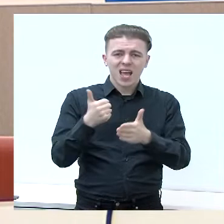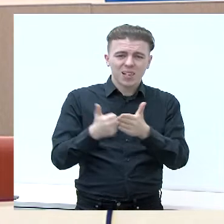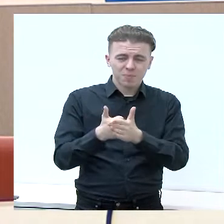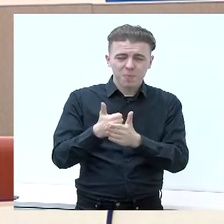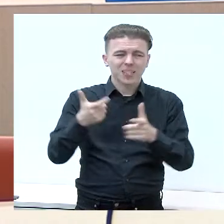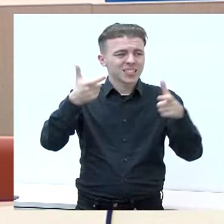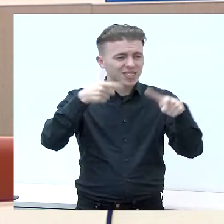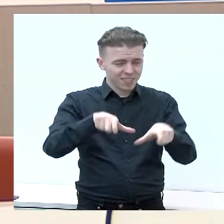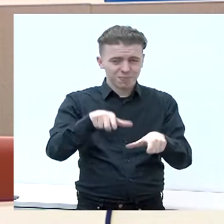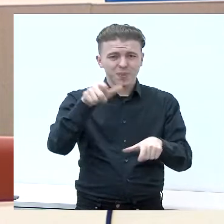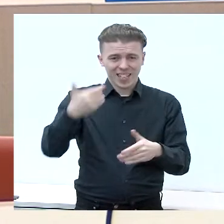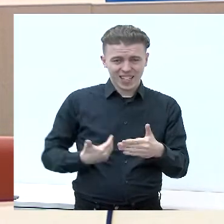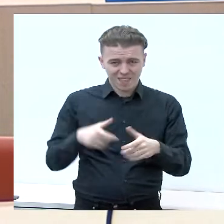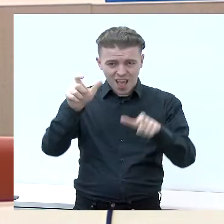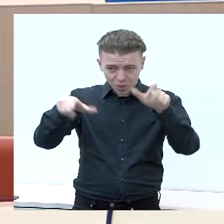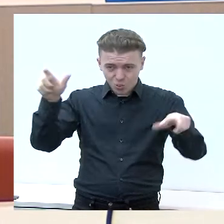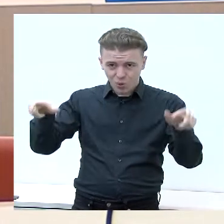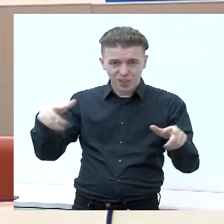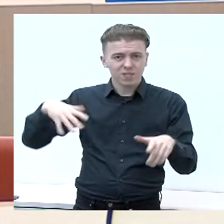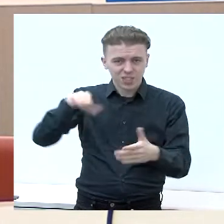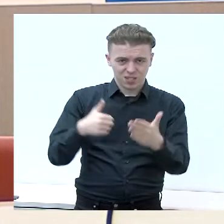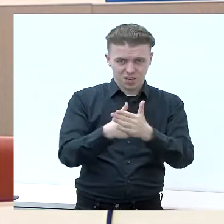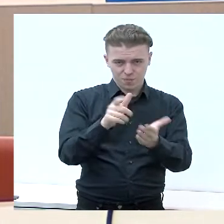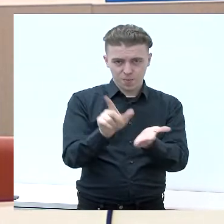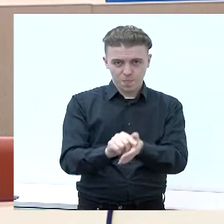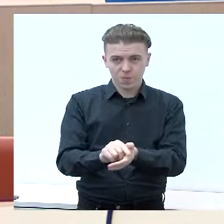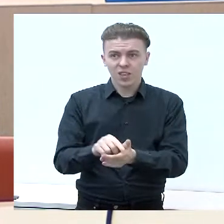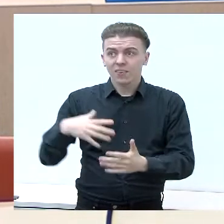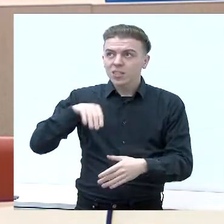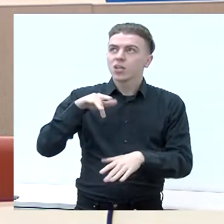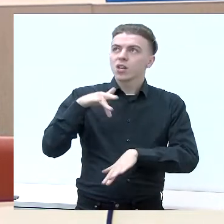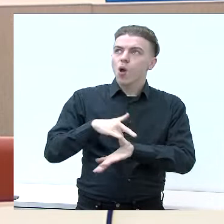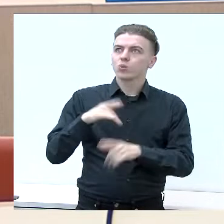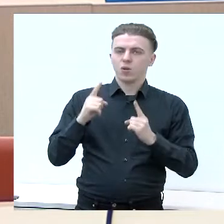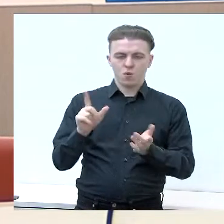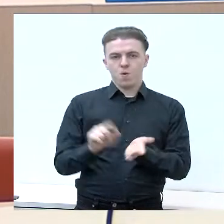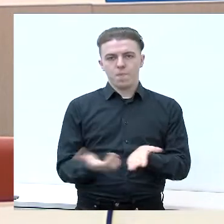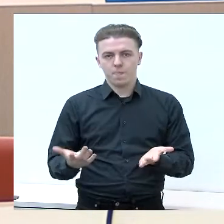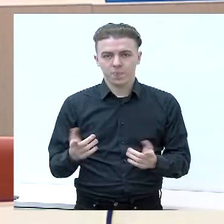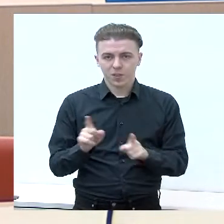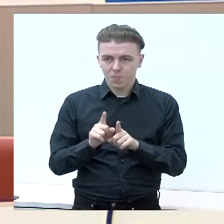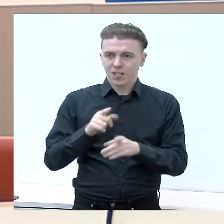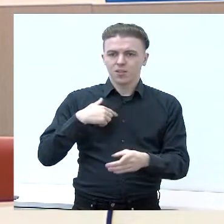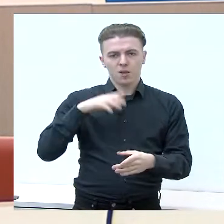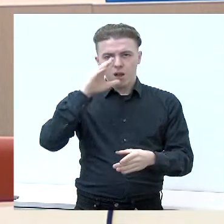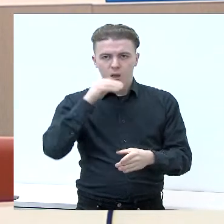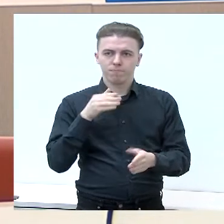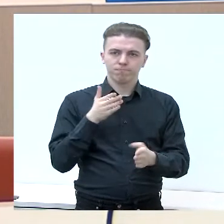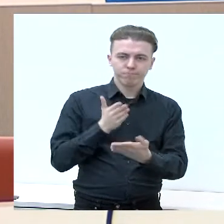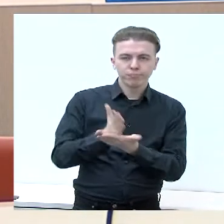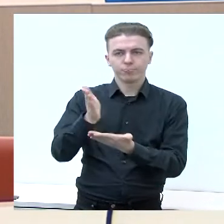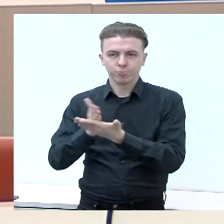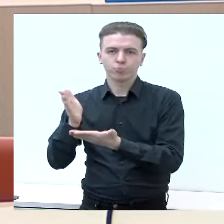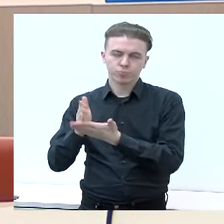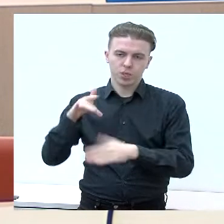gyventojais, be jokių šimčių. Visi turime jausti saugus, reikalingi, pilnavertiški kalvarijos